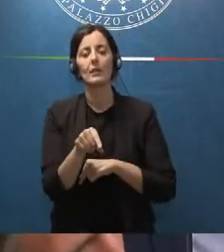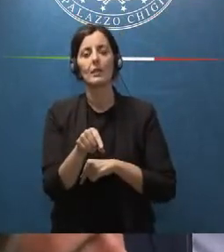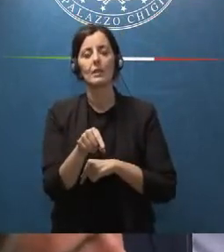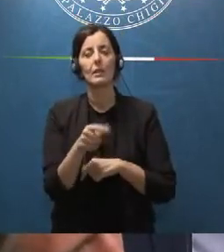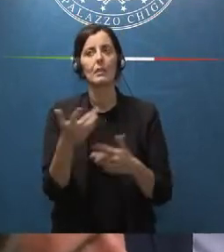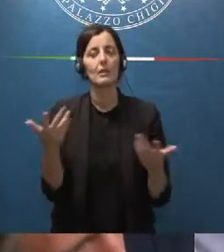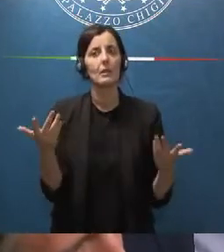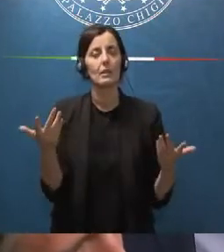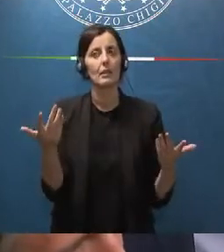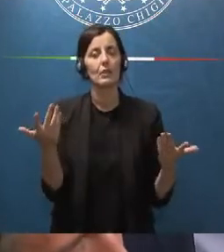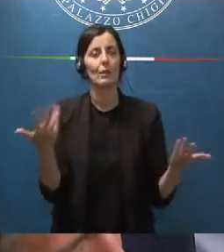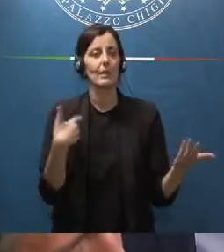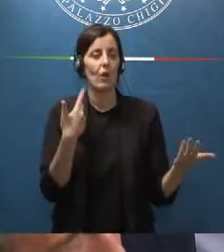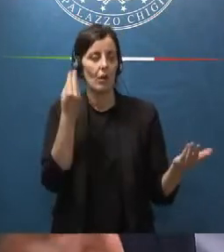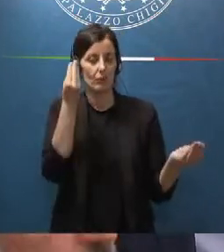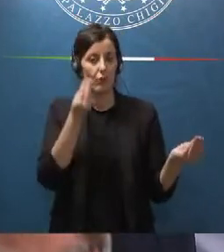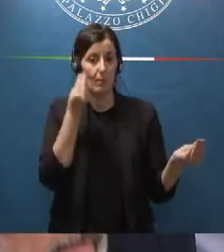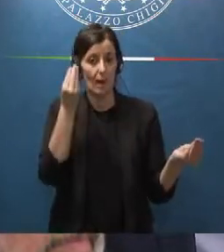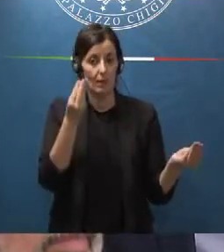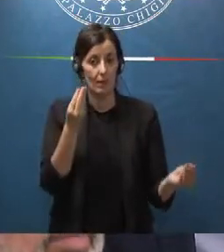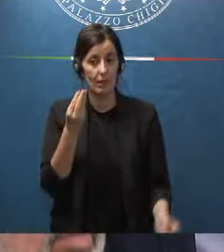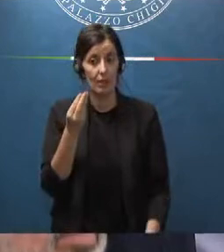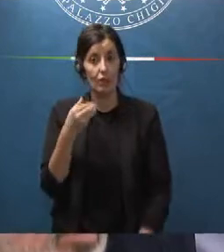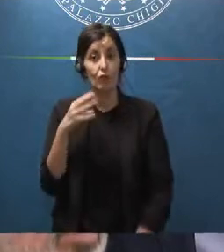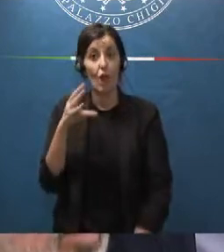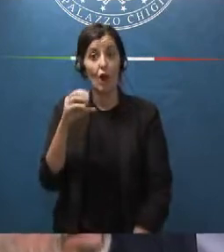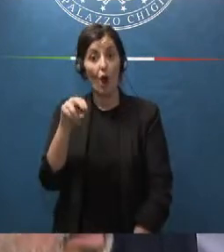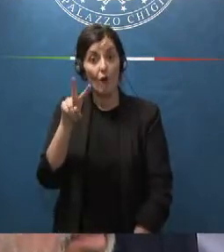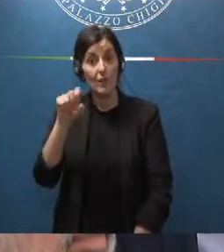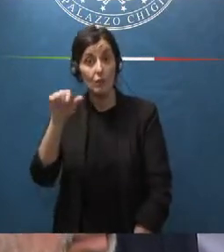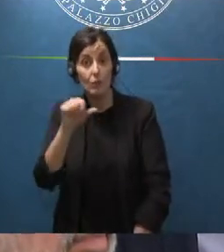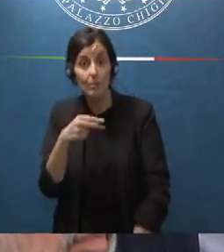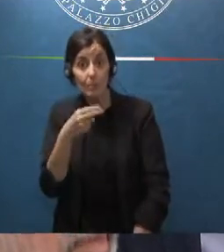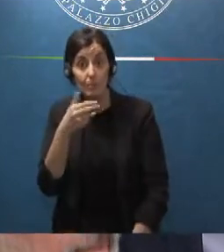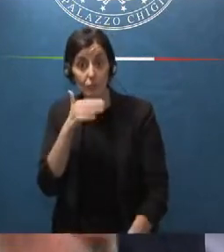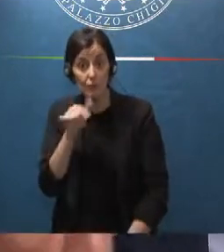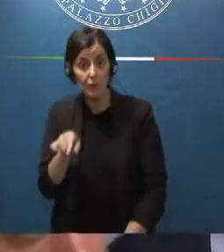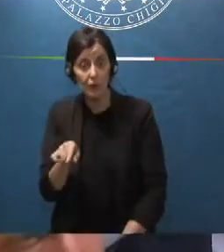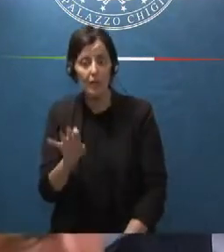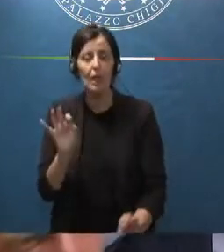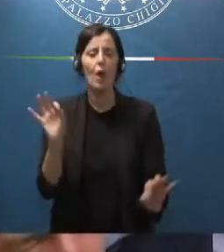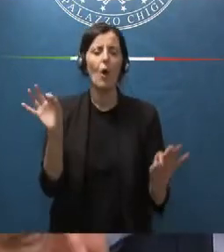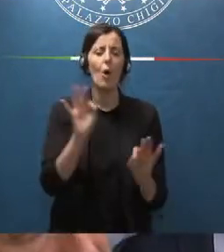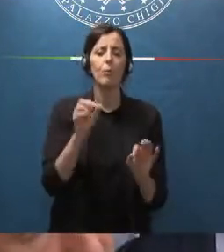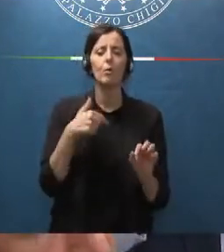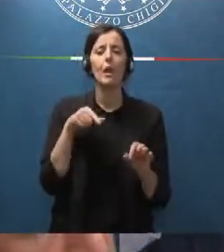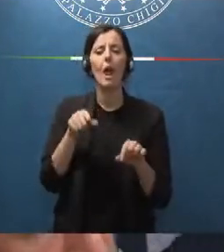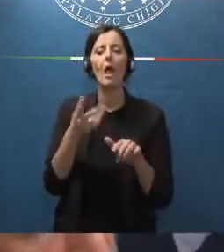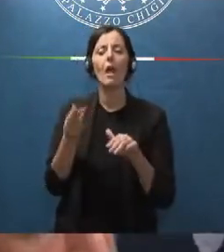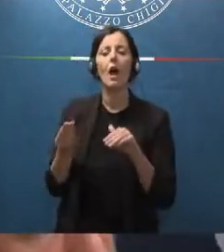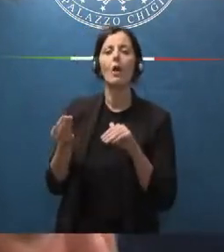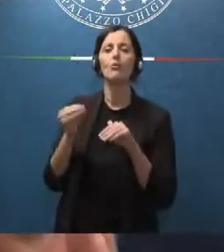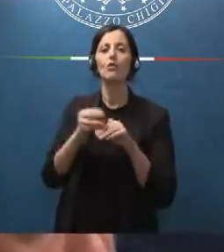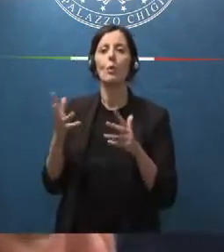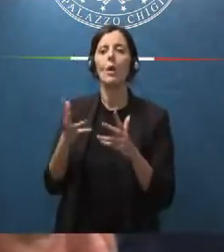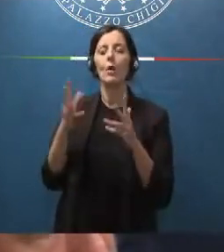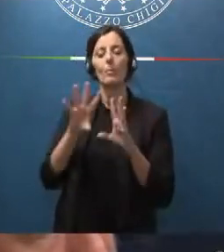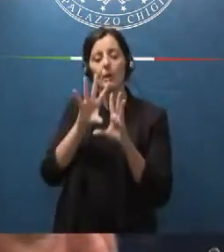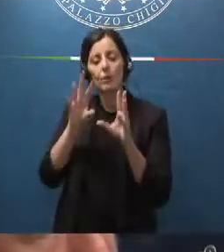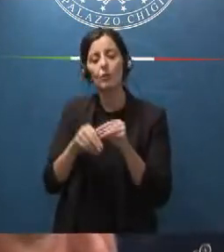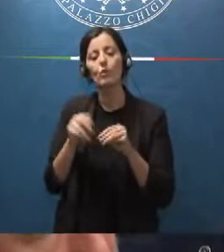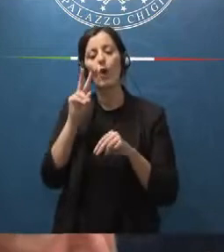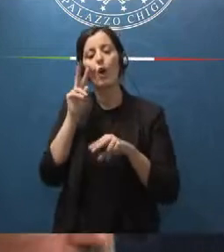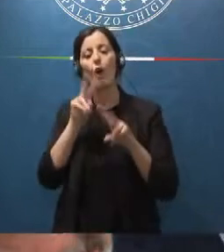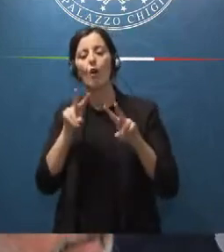sostanzialmente ci si chiede c'è la Coviso che basta la Coviso o si aggiunge qualcos'altro diciamo per rafforzare